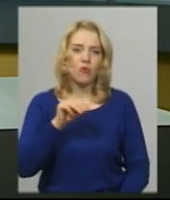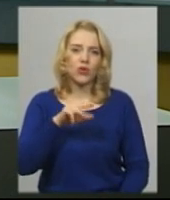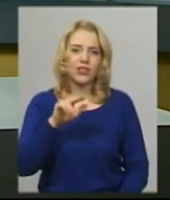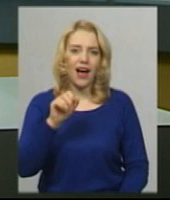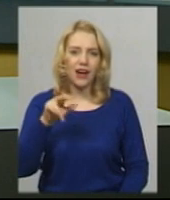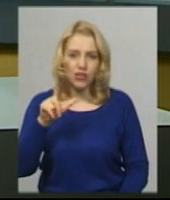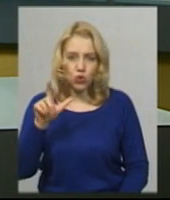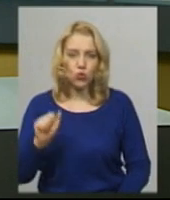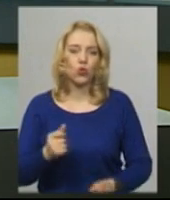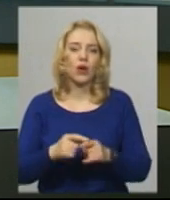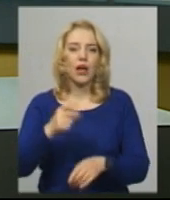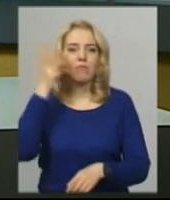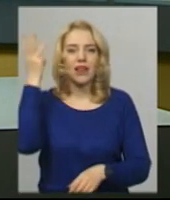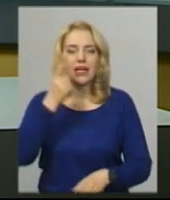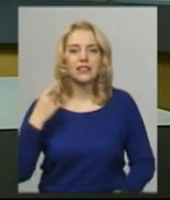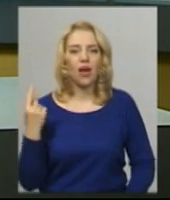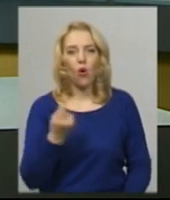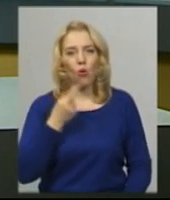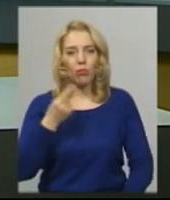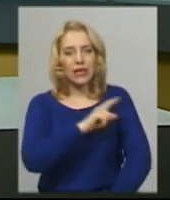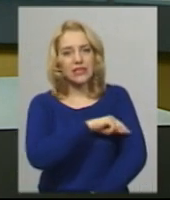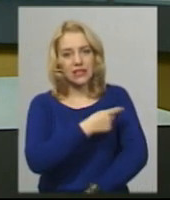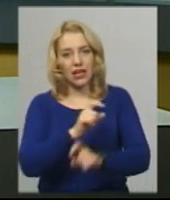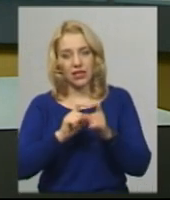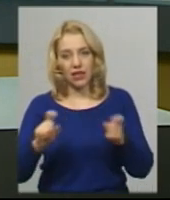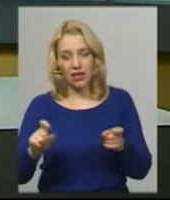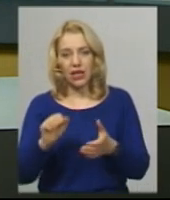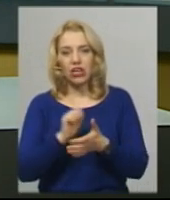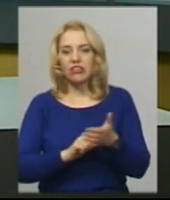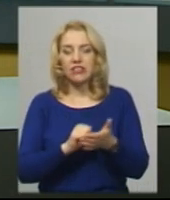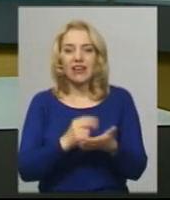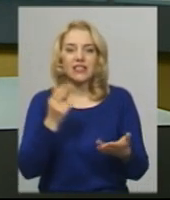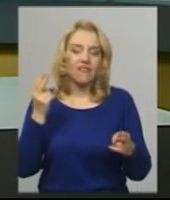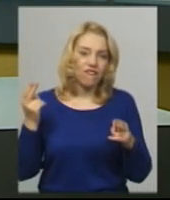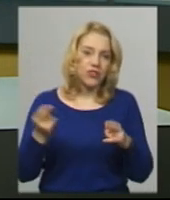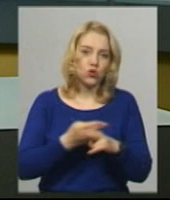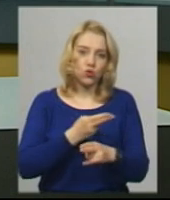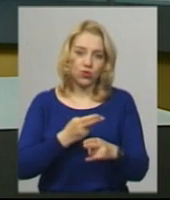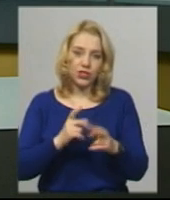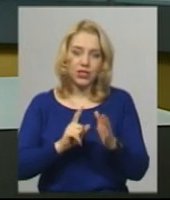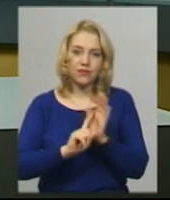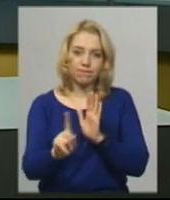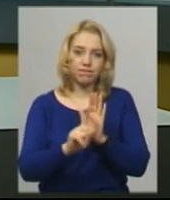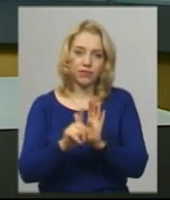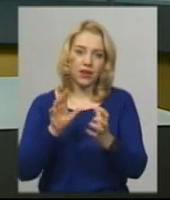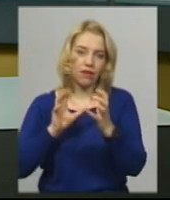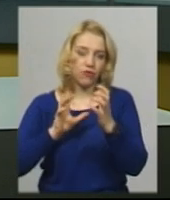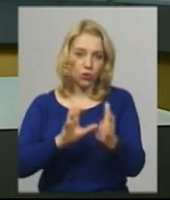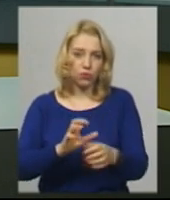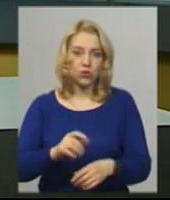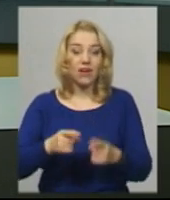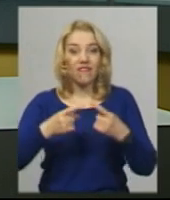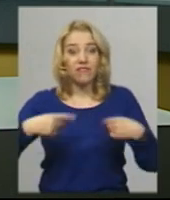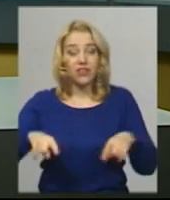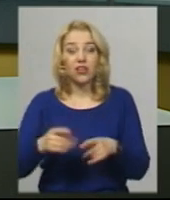Хмельницької обласної лікарні за час карантину. Через відсутність міжрайонного та приміського автобусного сполучення, у відділенні, до